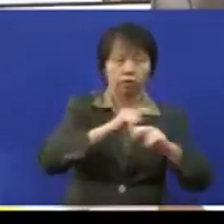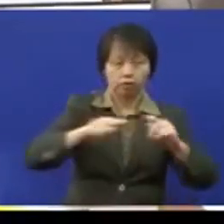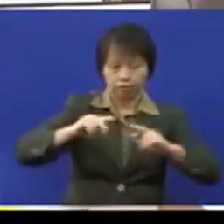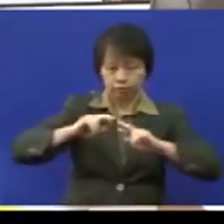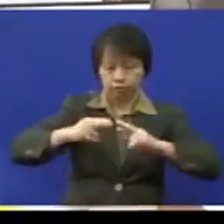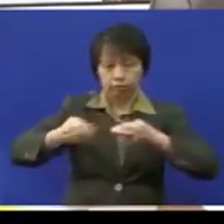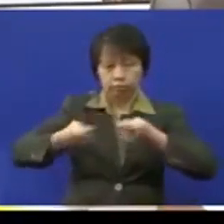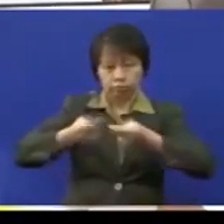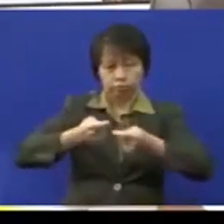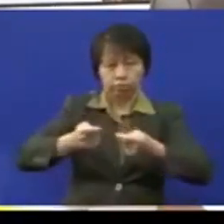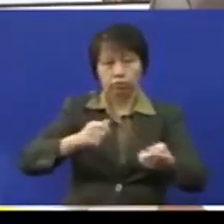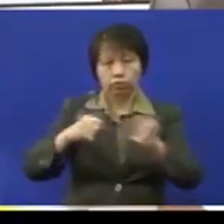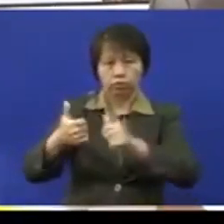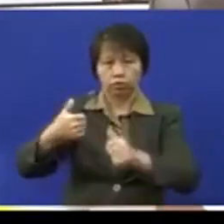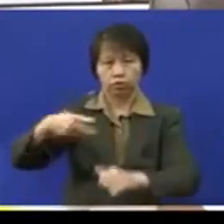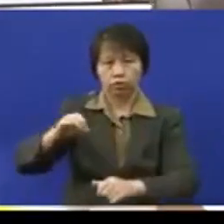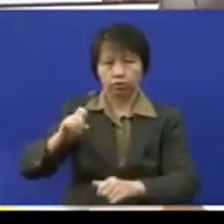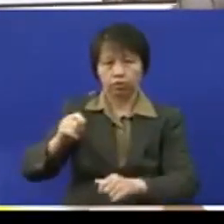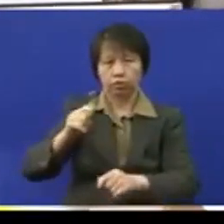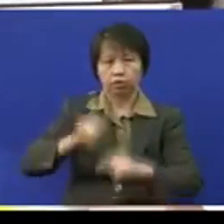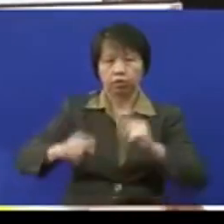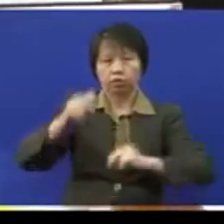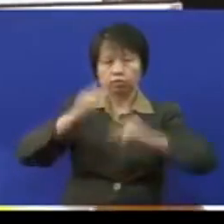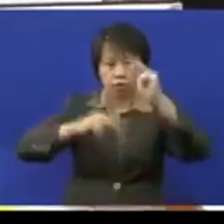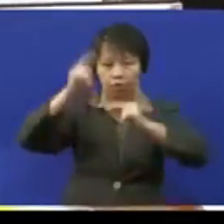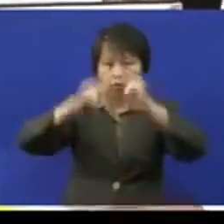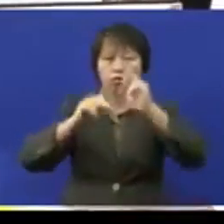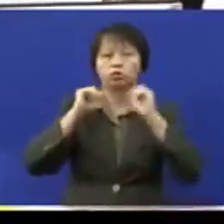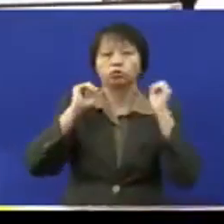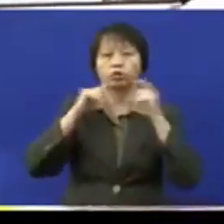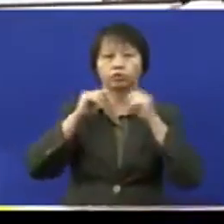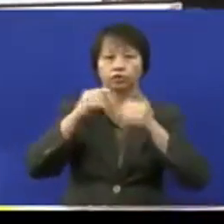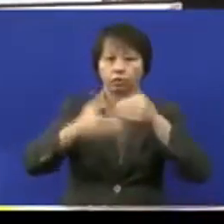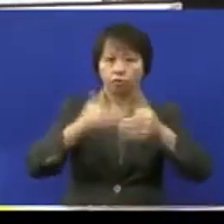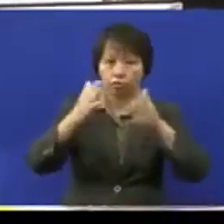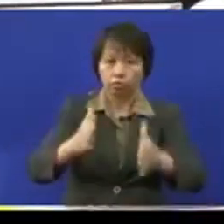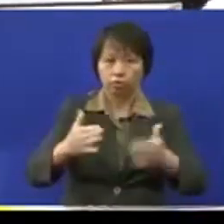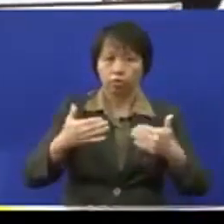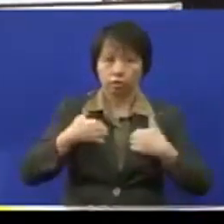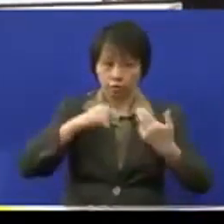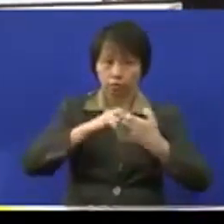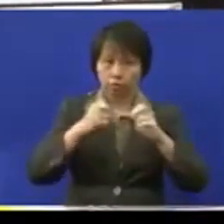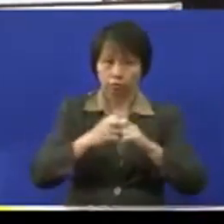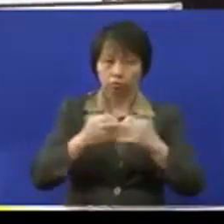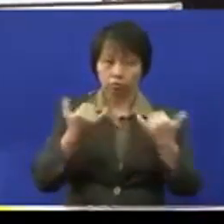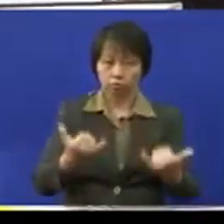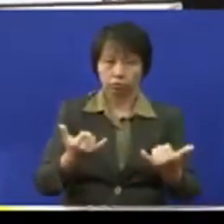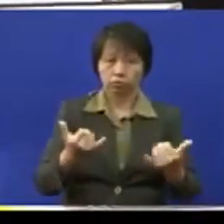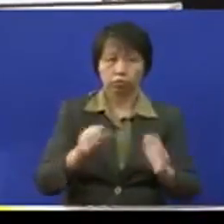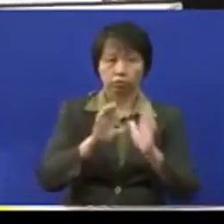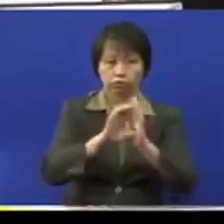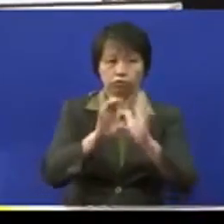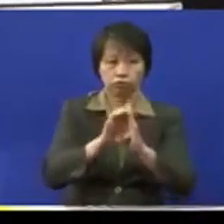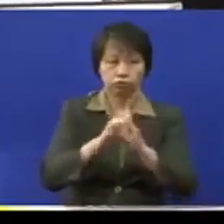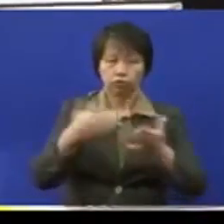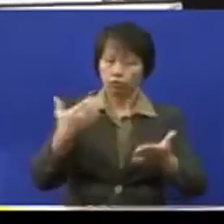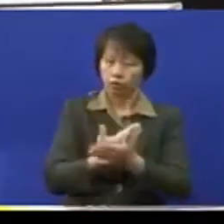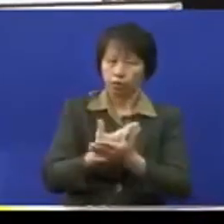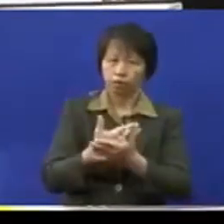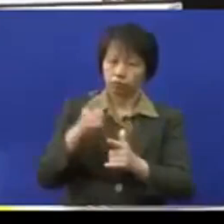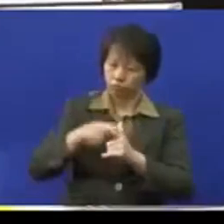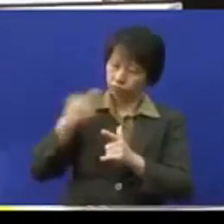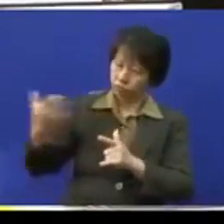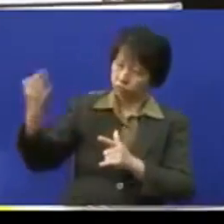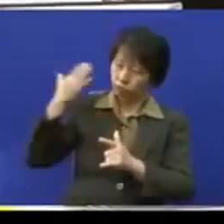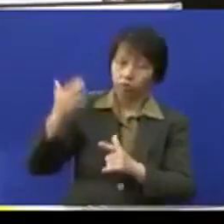PBT tetapi juga pangunan-pangunan swasta yang dibina oleh pemaju ada isu di sini dan salah satu contoh yang saya terima baru saja sepuluh tahun yang lepas